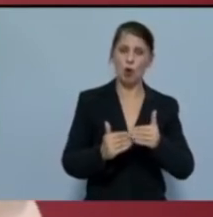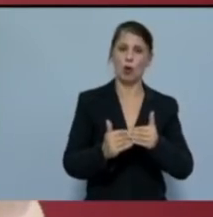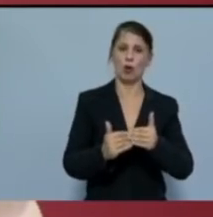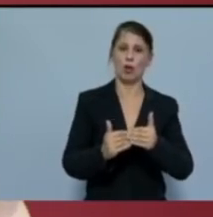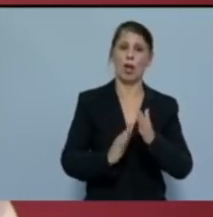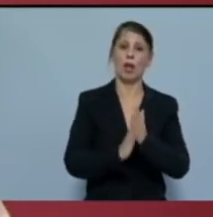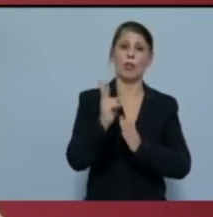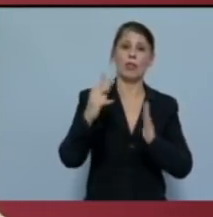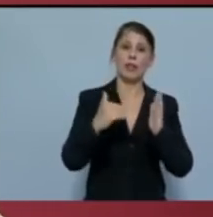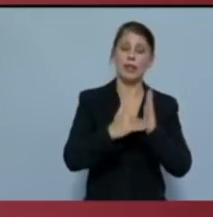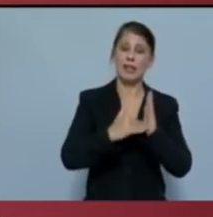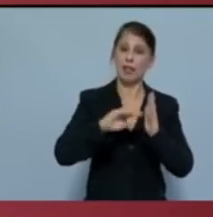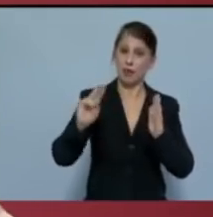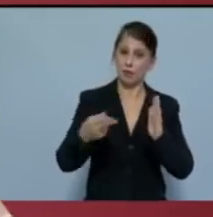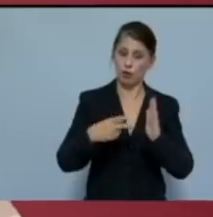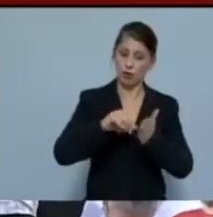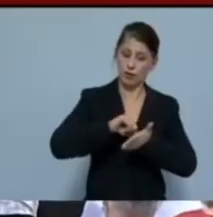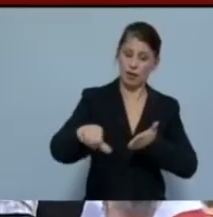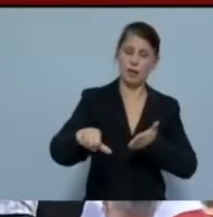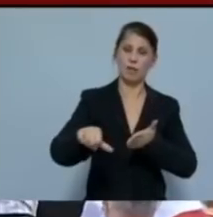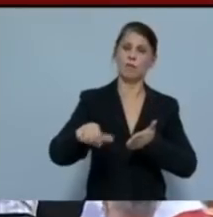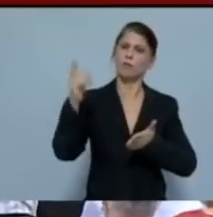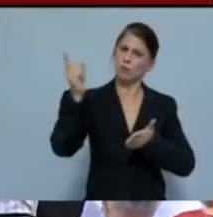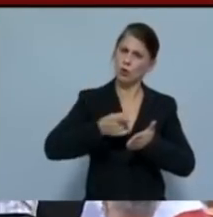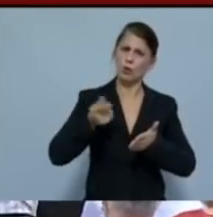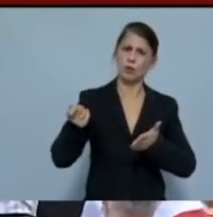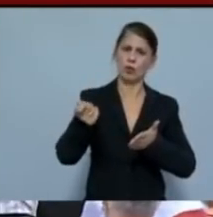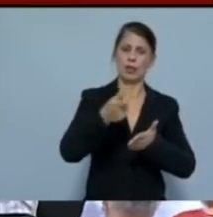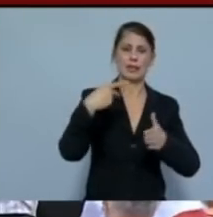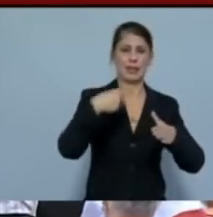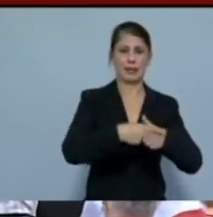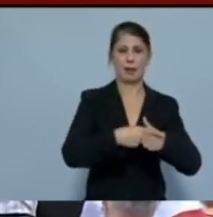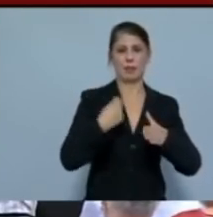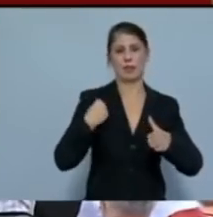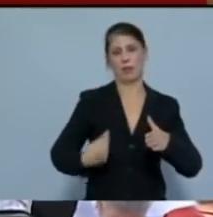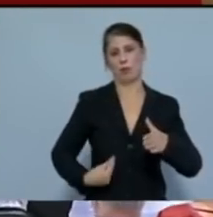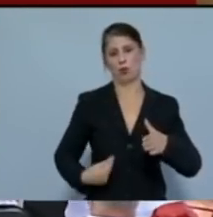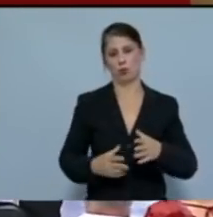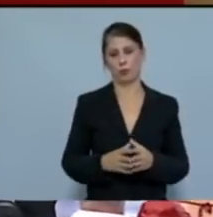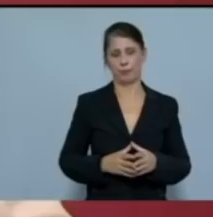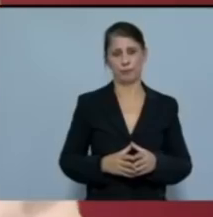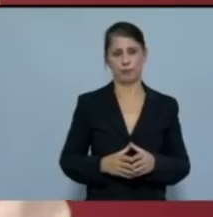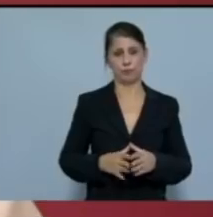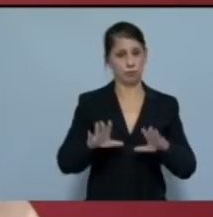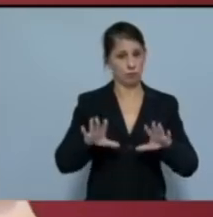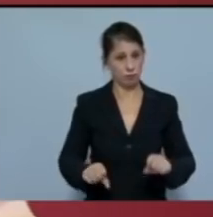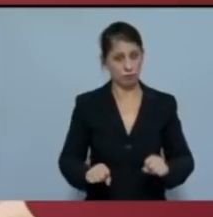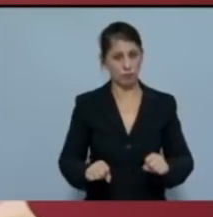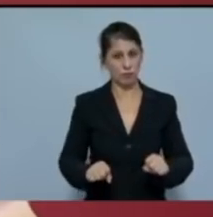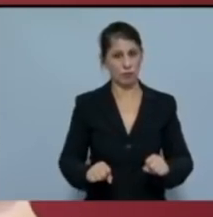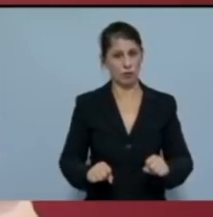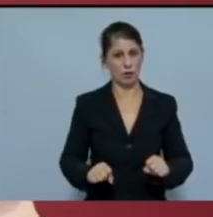.000 ευρώ και τη διαγραφή μέρους των χρεών σε τράπεζες και δημόσιο, την κατοχήρωση